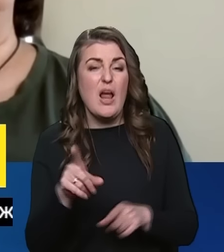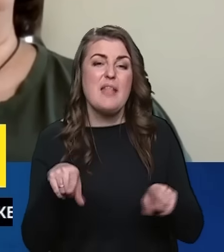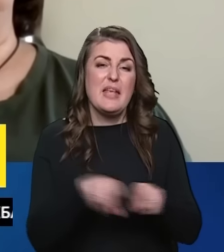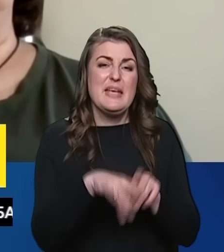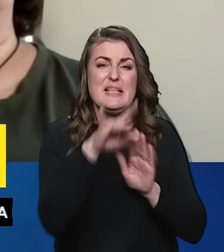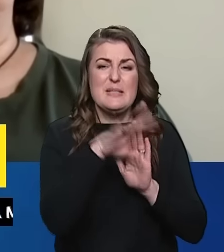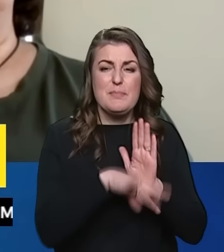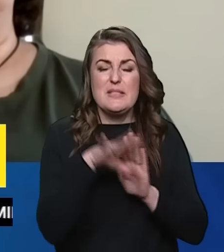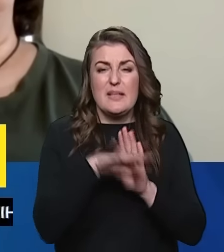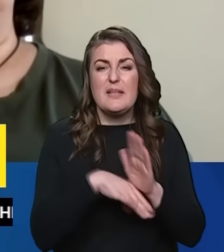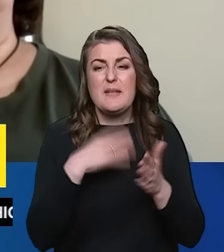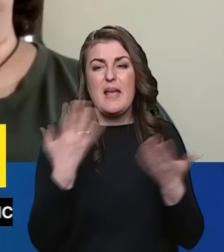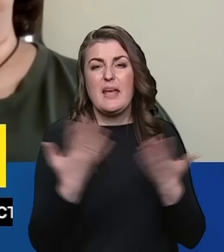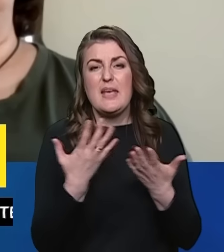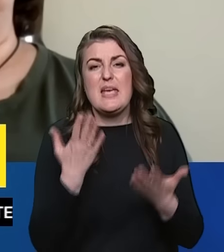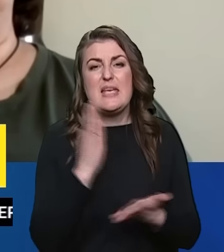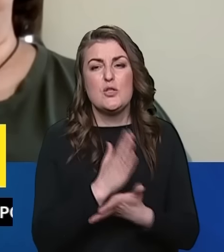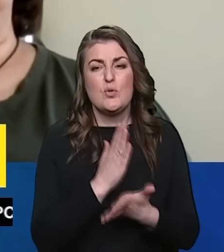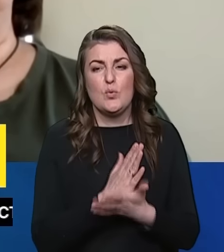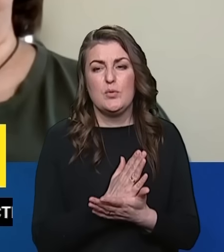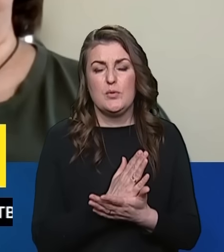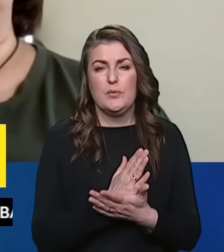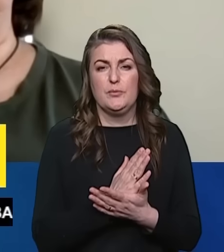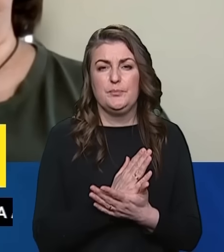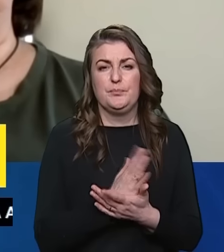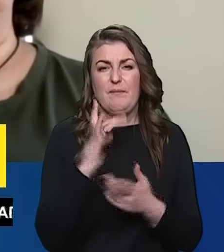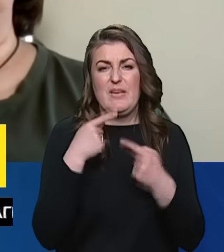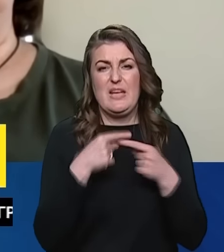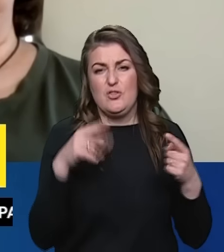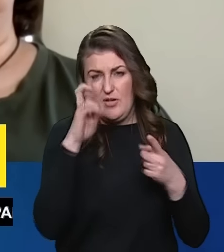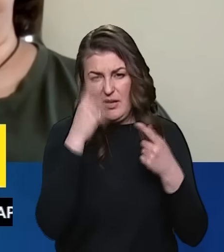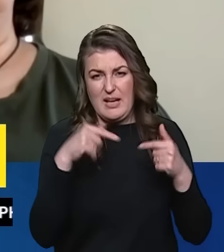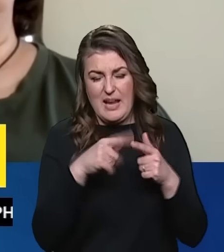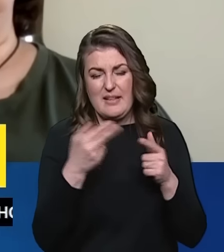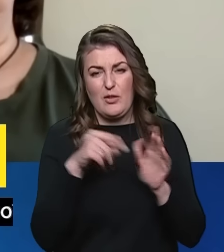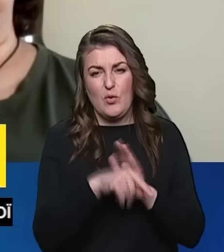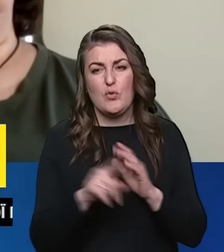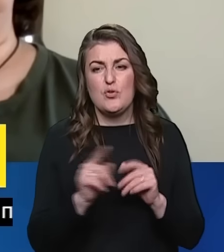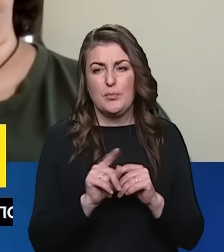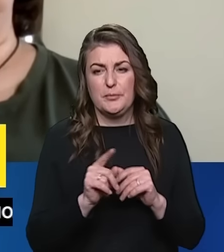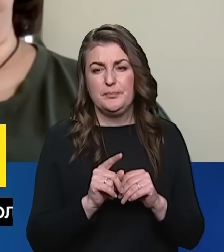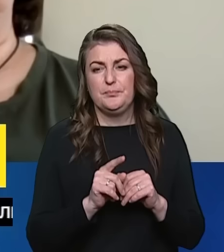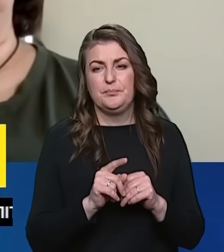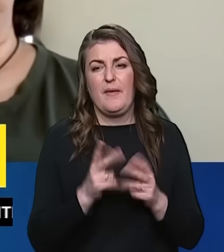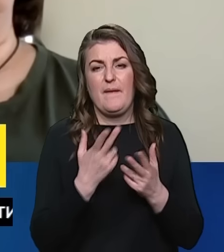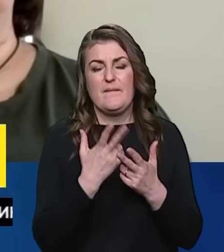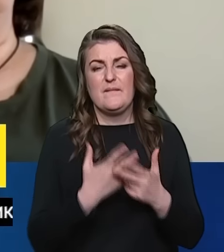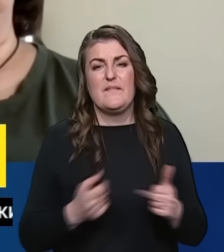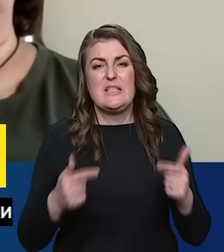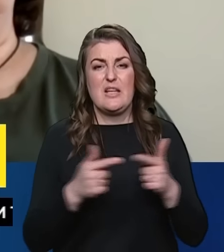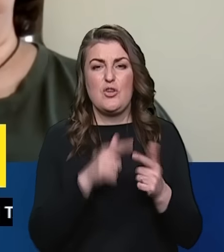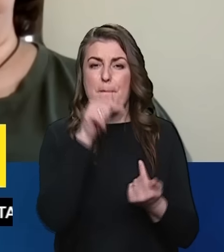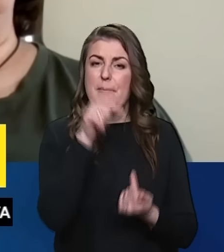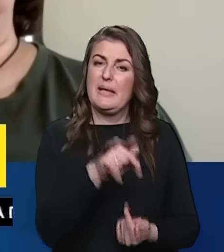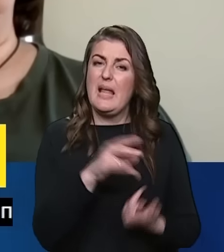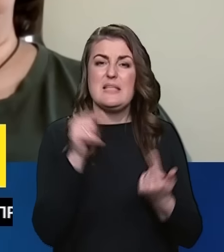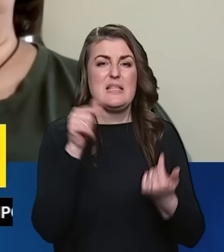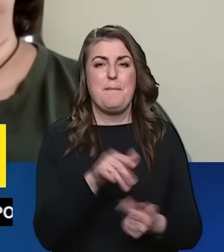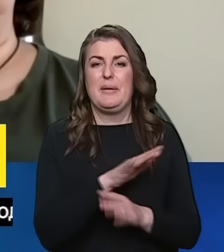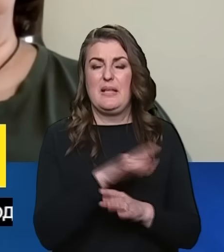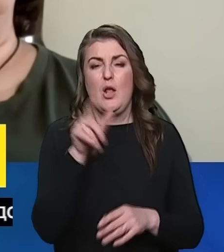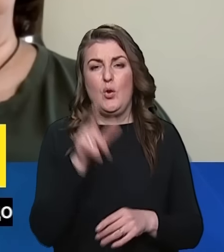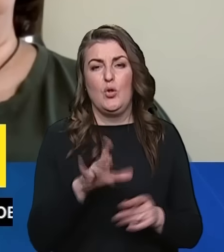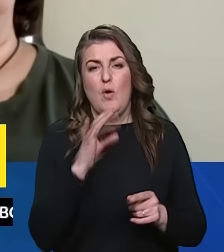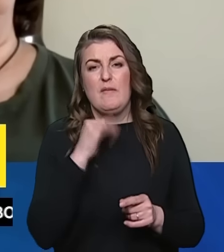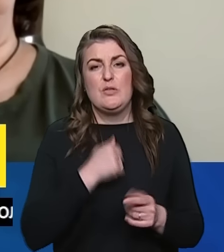такими ж списками, які існують в інших країнах для того, щоби визначати придатність, непридатність